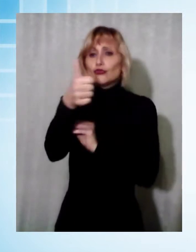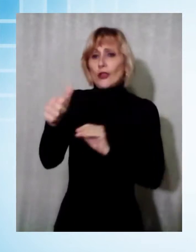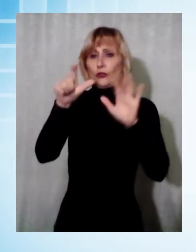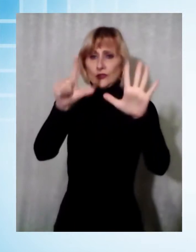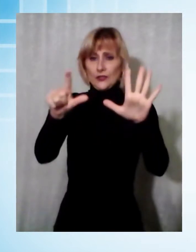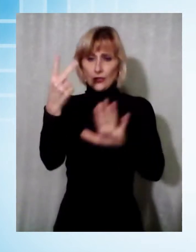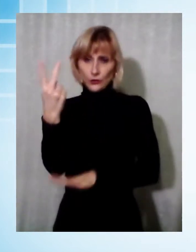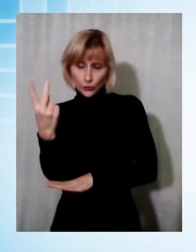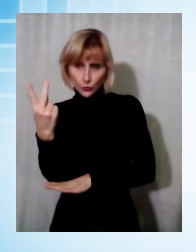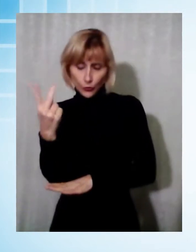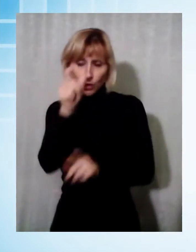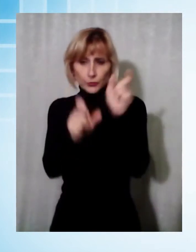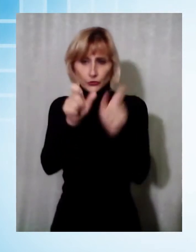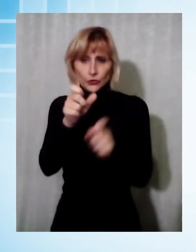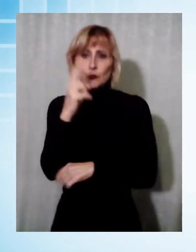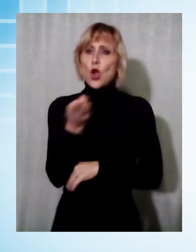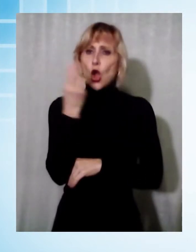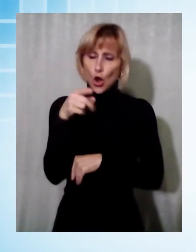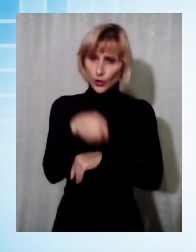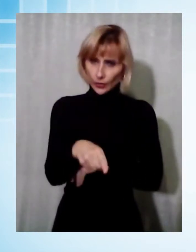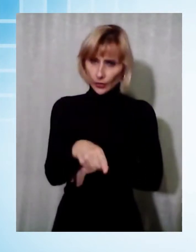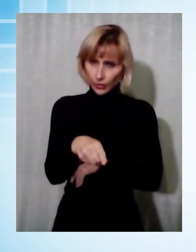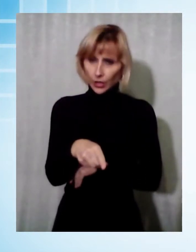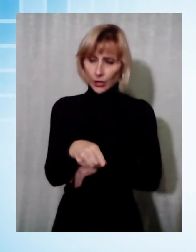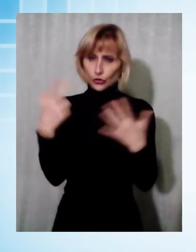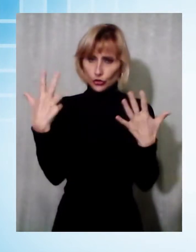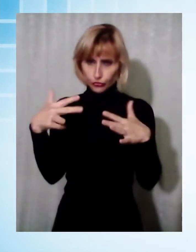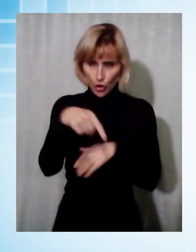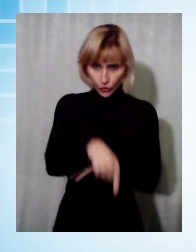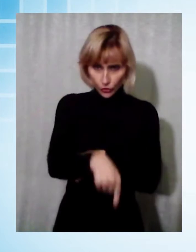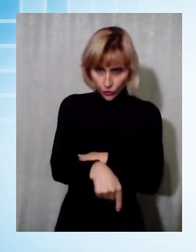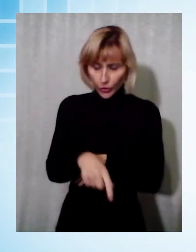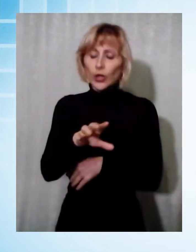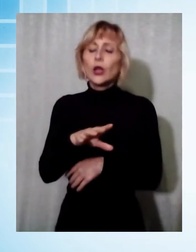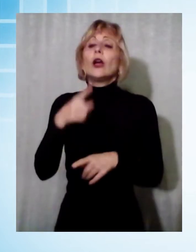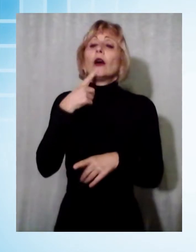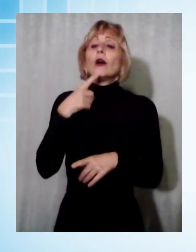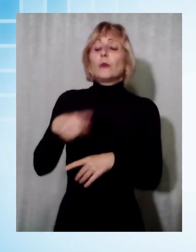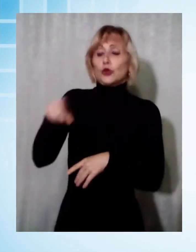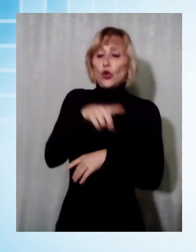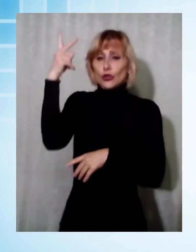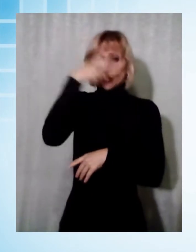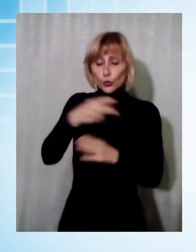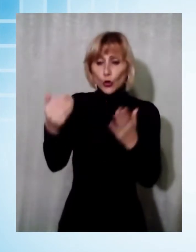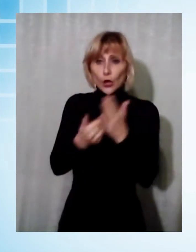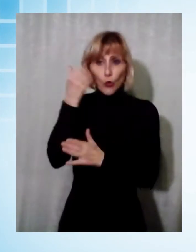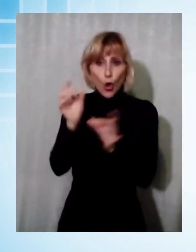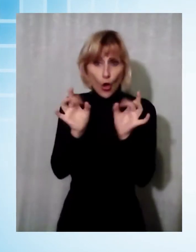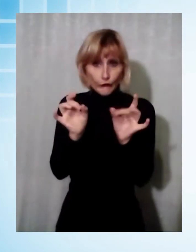decessi nella nostra regione, in provincia di Lucca i nuovi contagiati sono